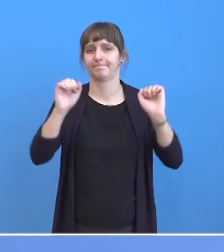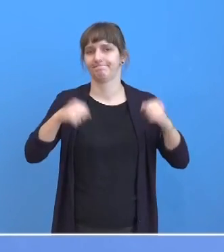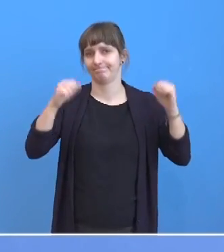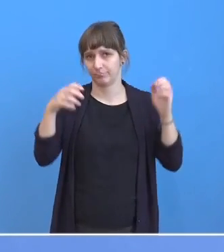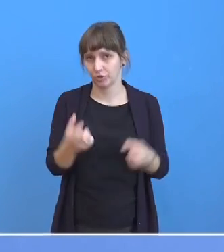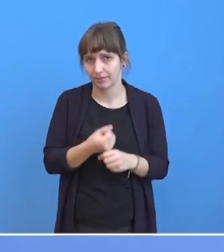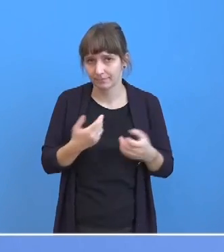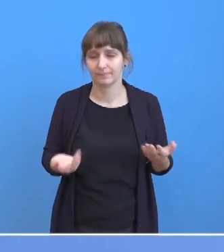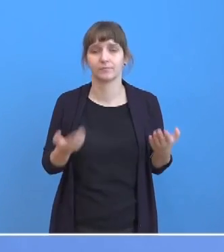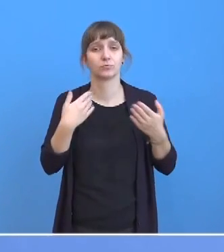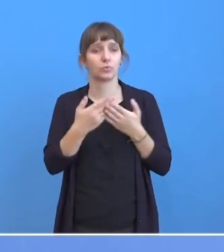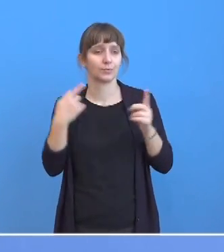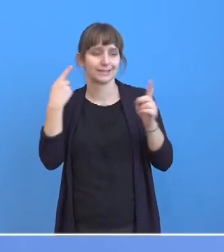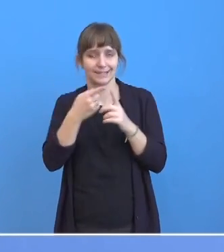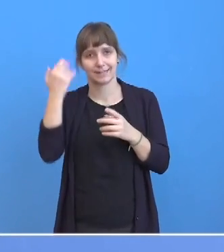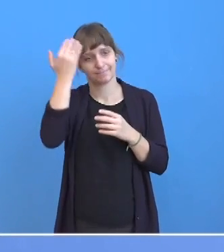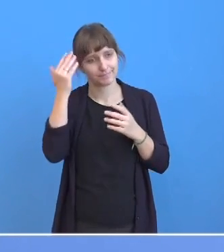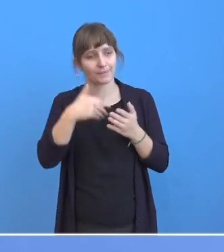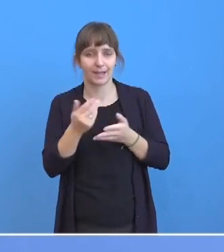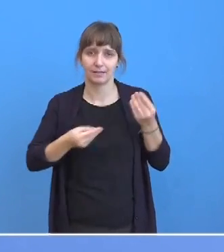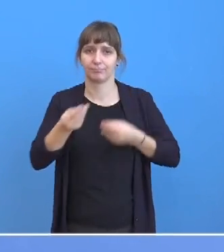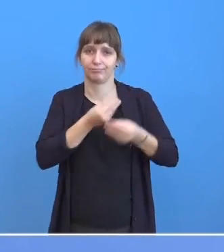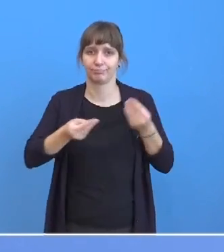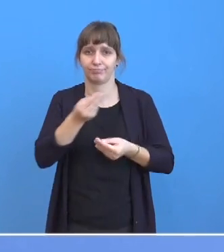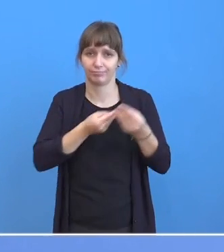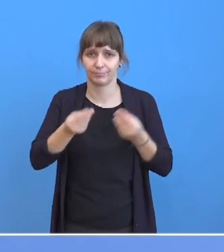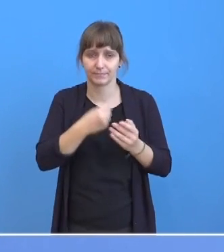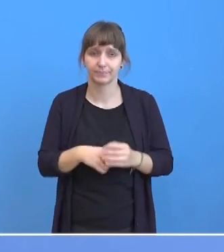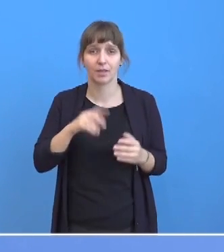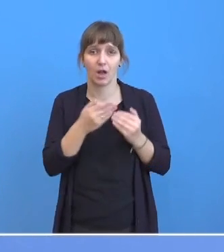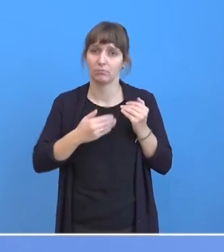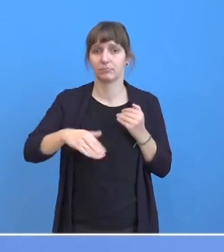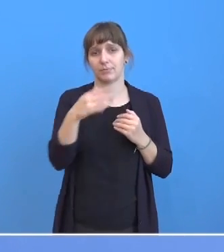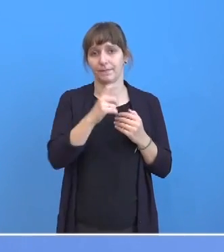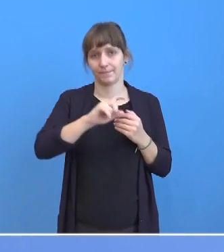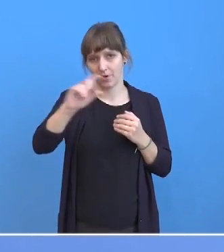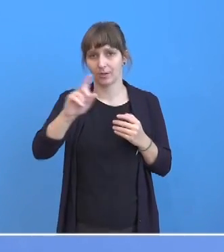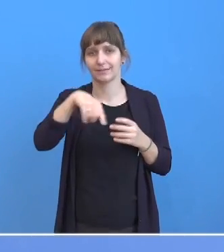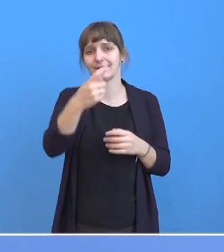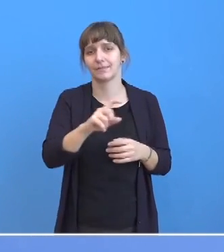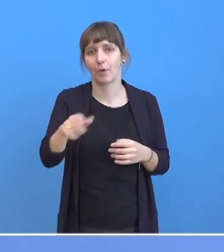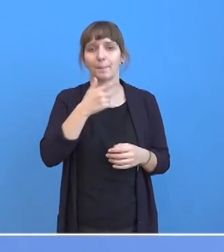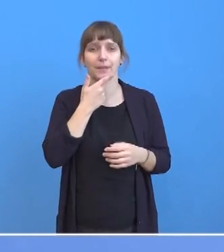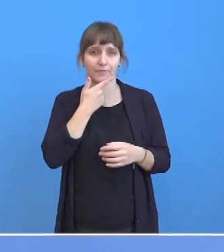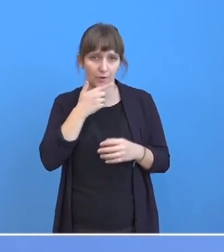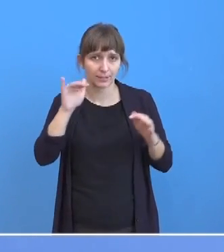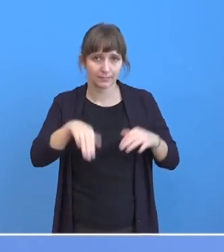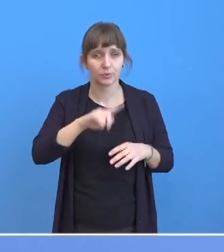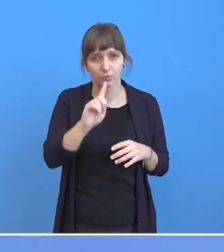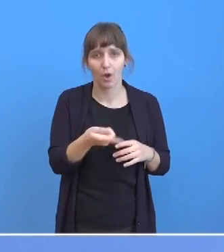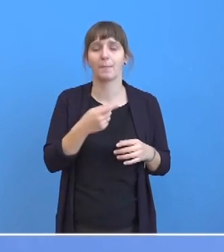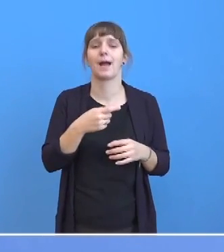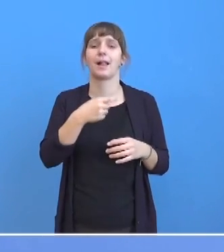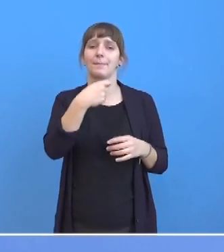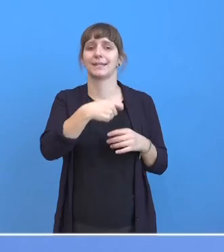im Geiste werden eben fortwährend Gespräche geführt. Und es wird auch in der nächsten Woche nochmal am Mittwoch eine Ministerpräsidentenkonferenz